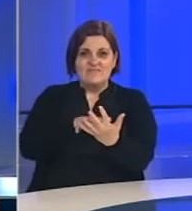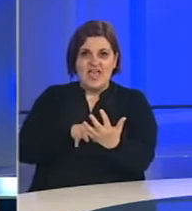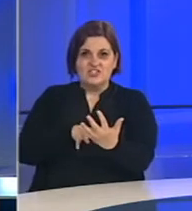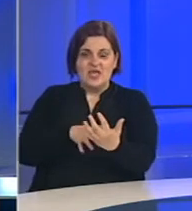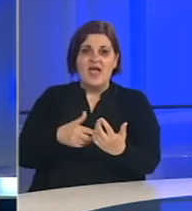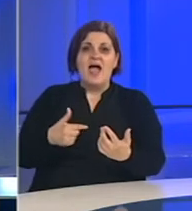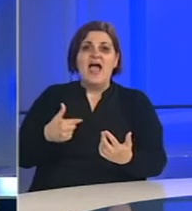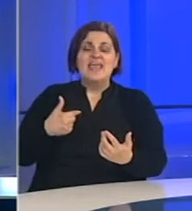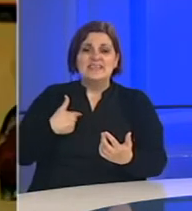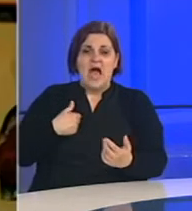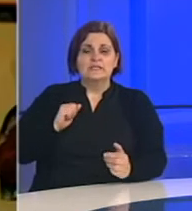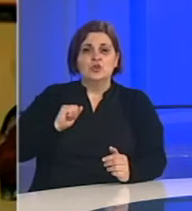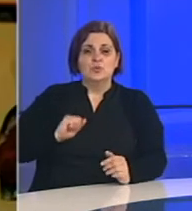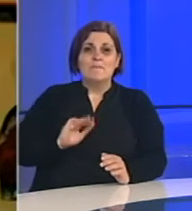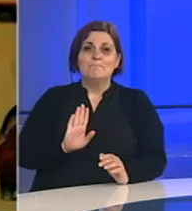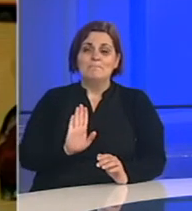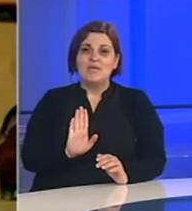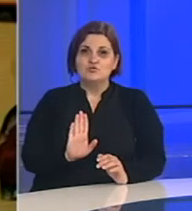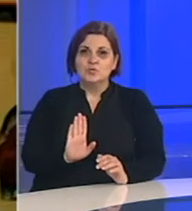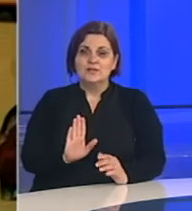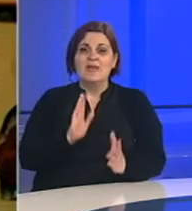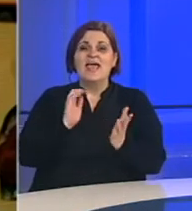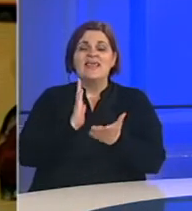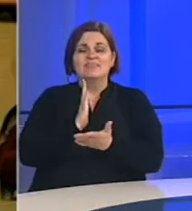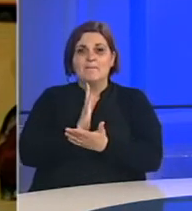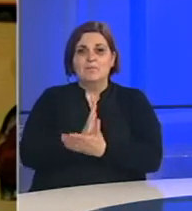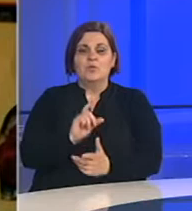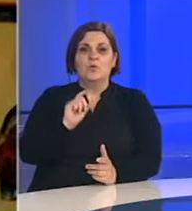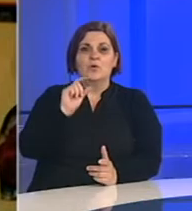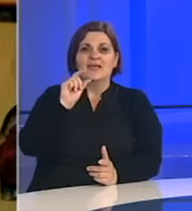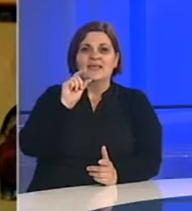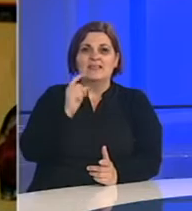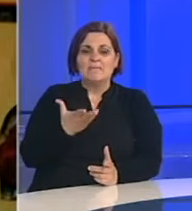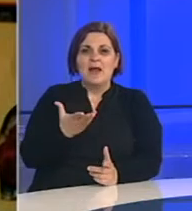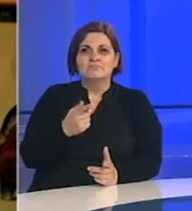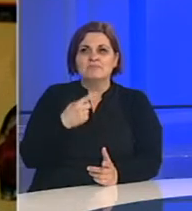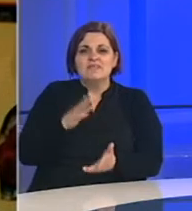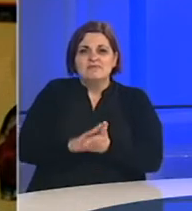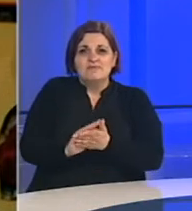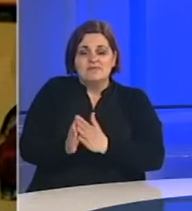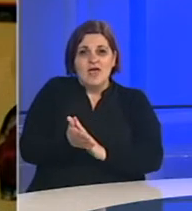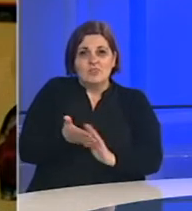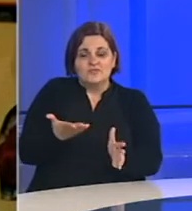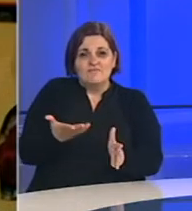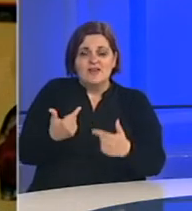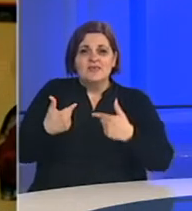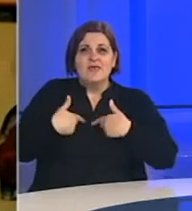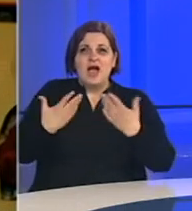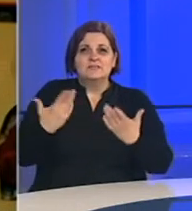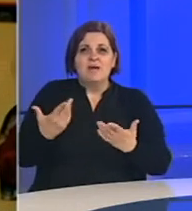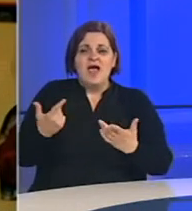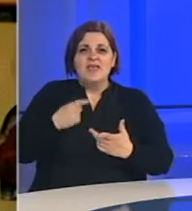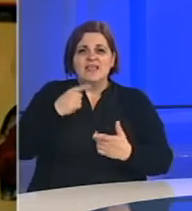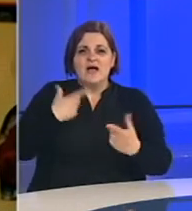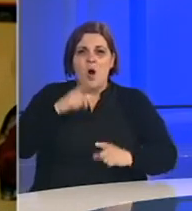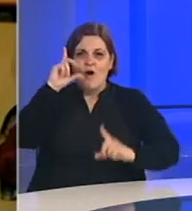ja se naravno trudim. Međutim, da budem malo plakativan, jednostavan, ja sam u nekom smislu fotograf,